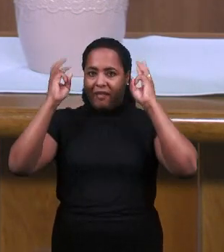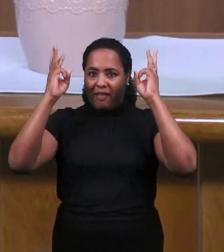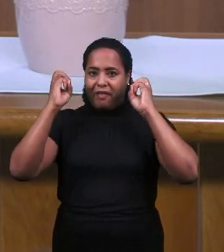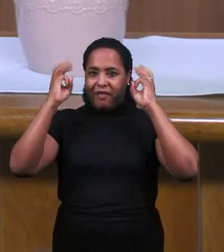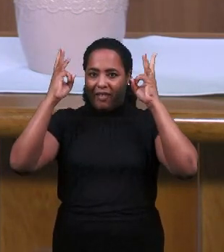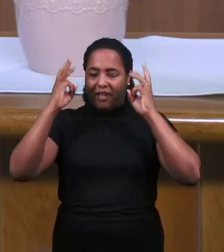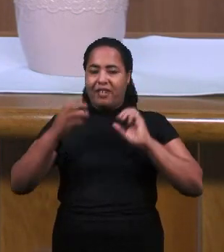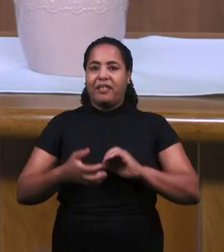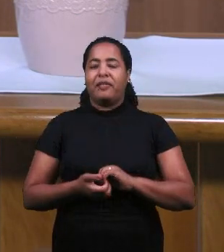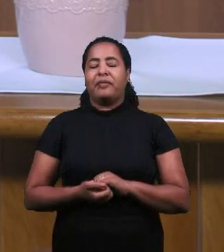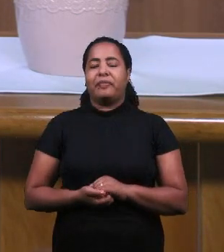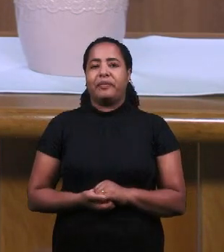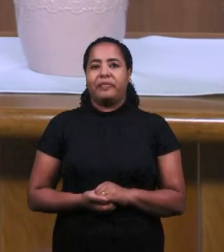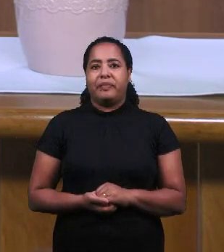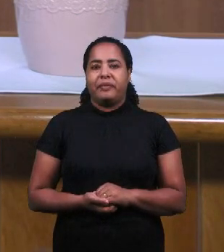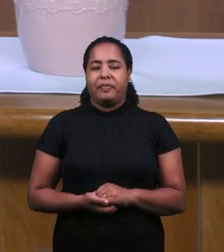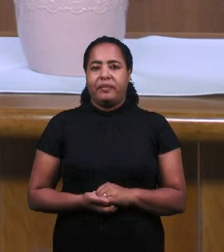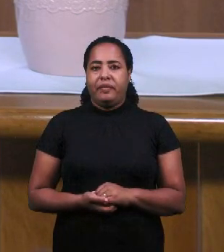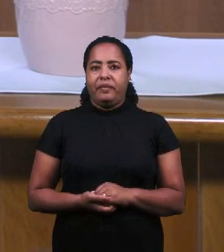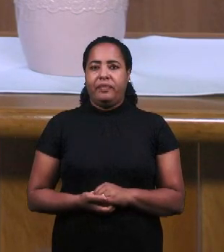Моисея